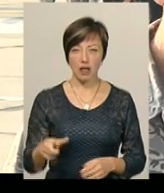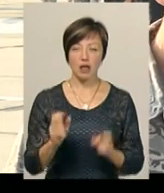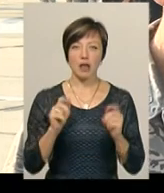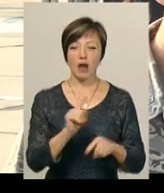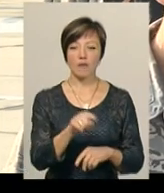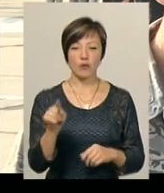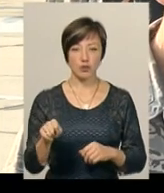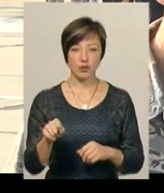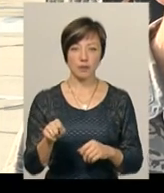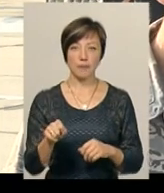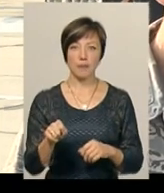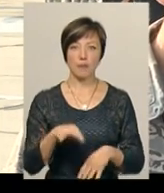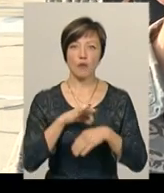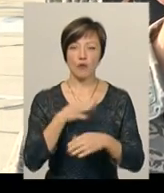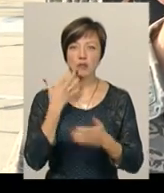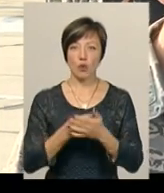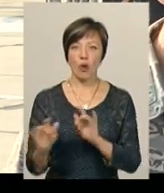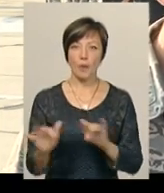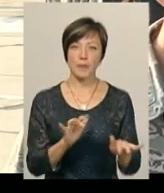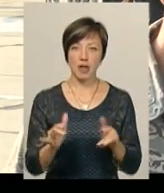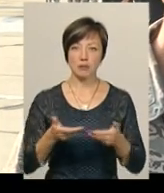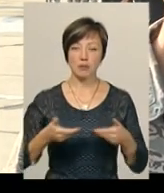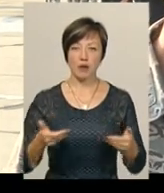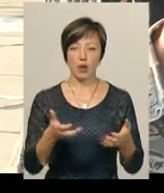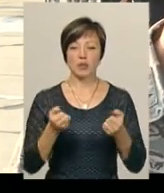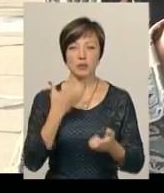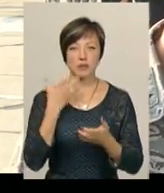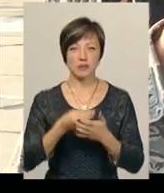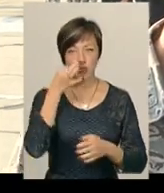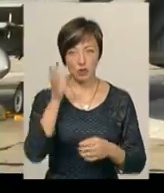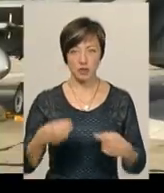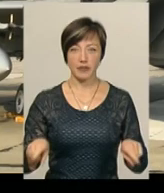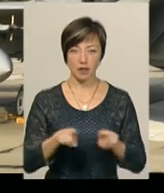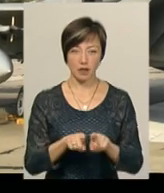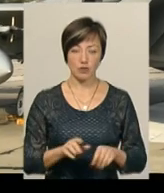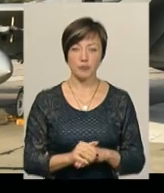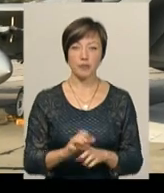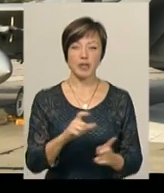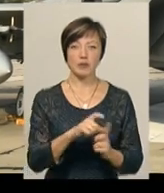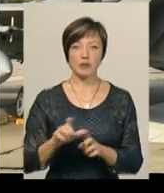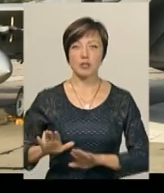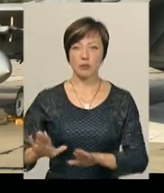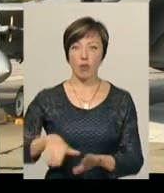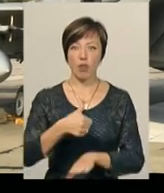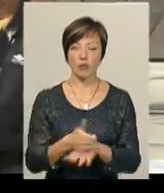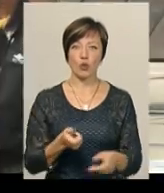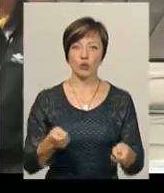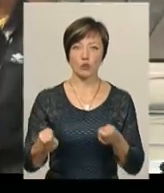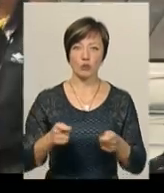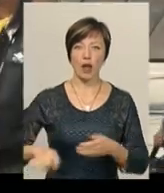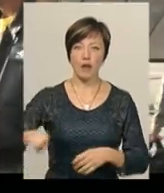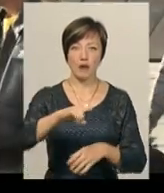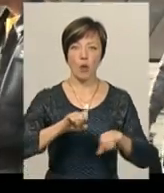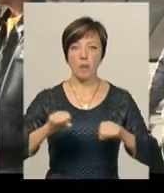проводять свої операції, ми отримуємо з цього свій досвід також. За словами заступника головного штурмана авіації